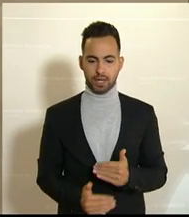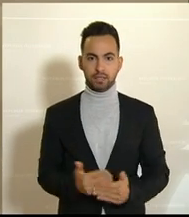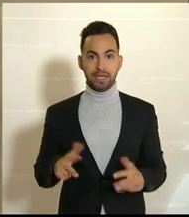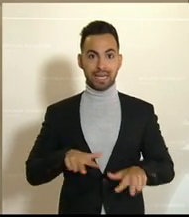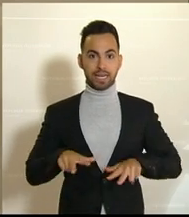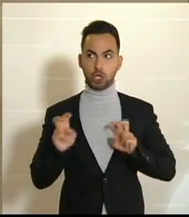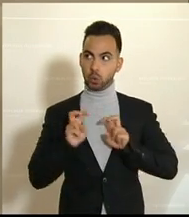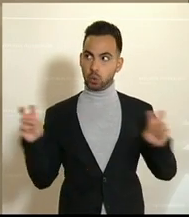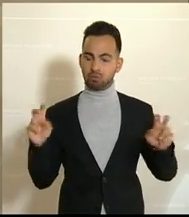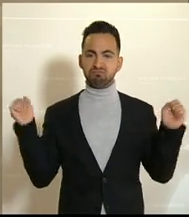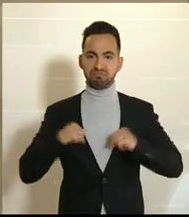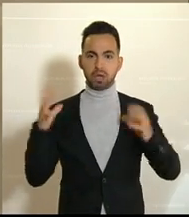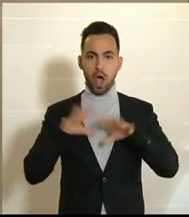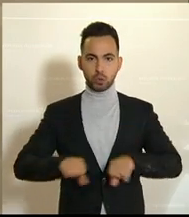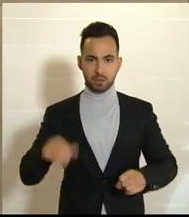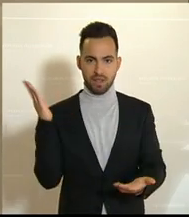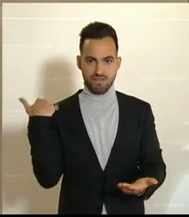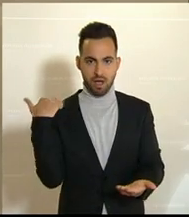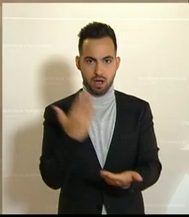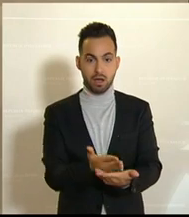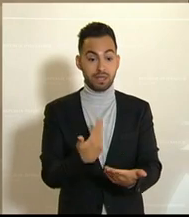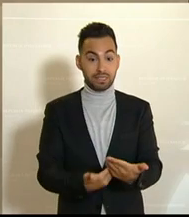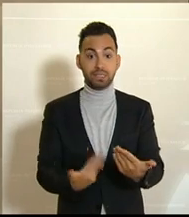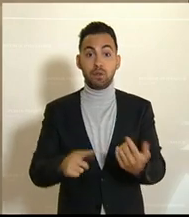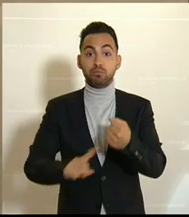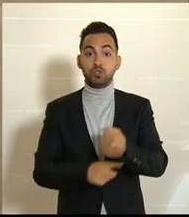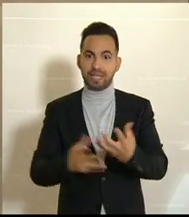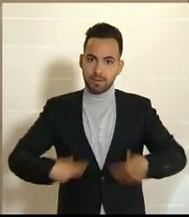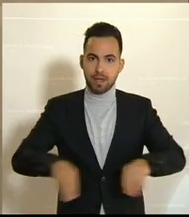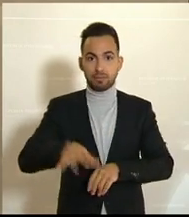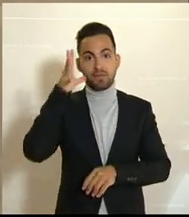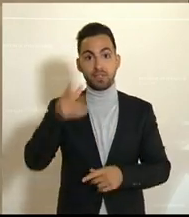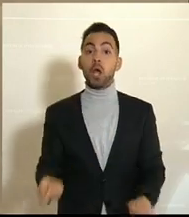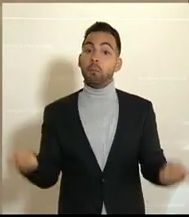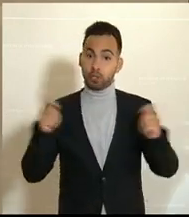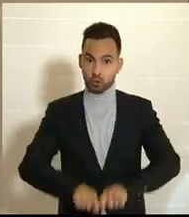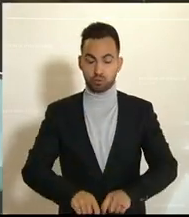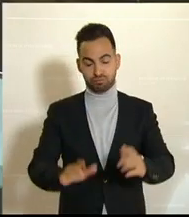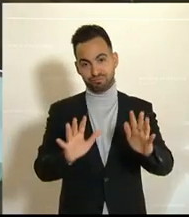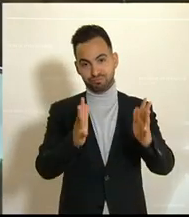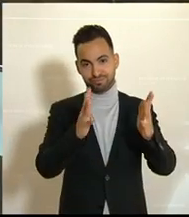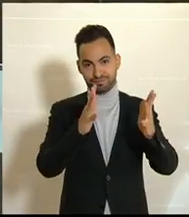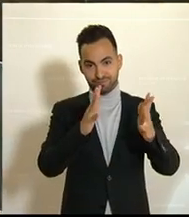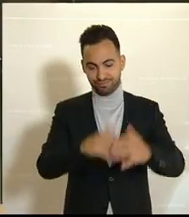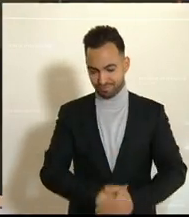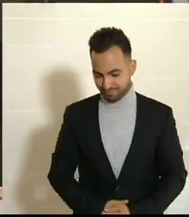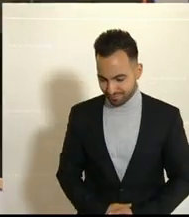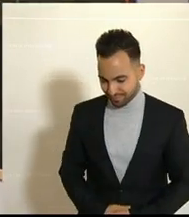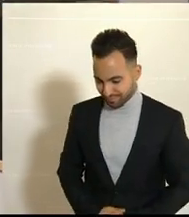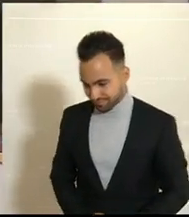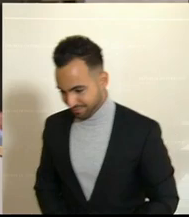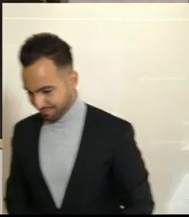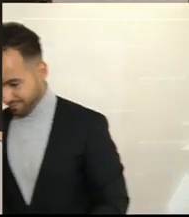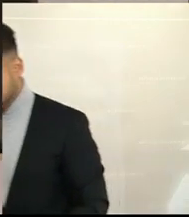Regierungsfraktionen auch vereinbart haben. Und deshalb werden wir dieses Budget auch gemeinsam beschließen. August Höginger fokussiert vor allem auf die